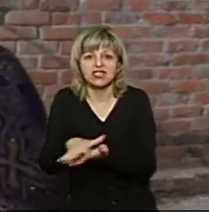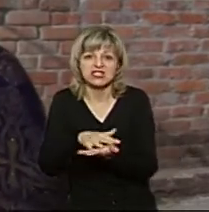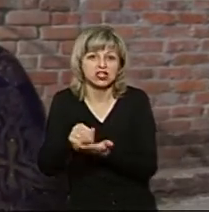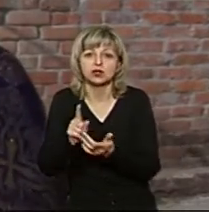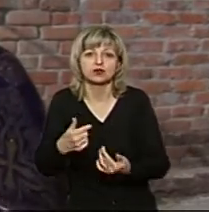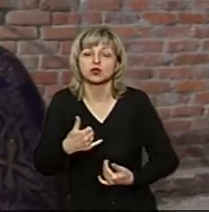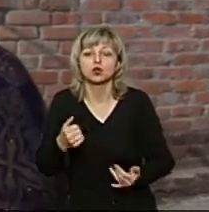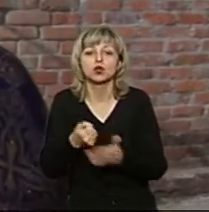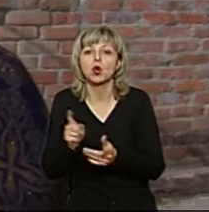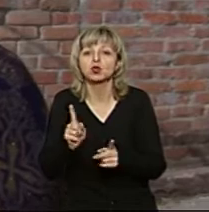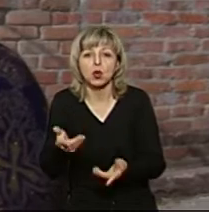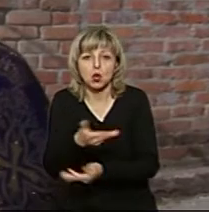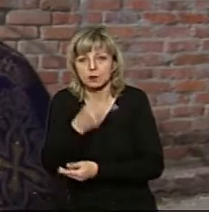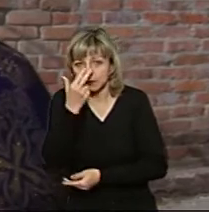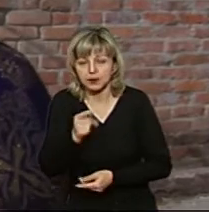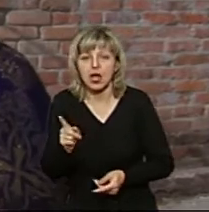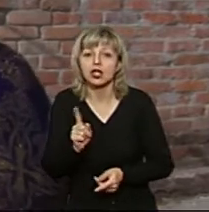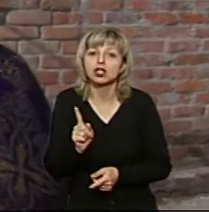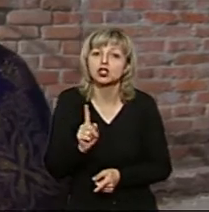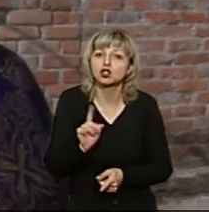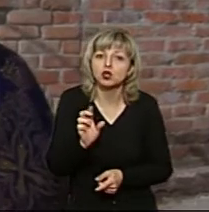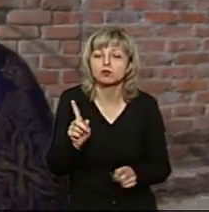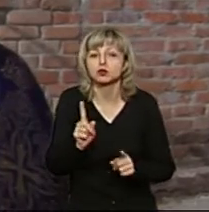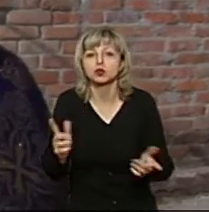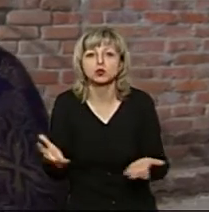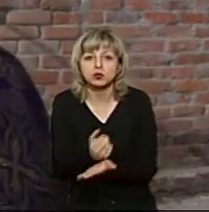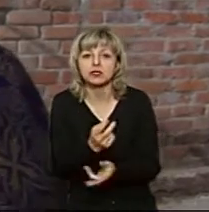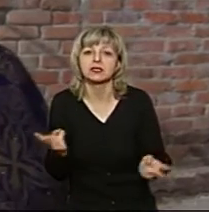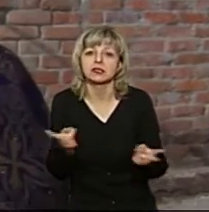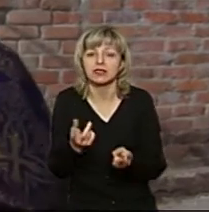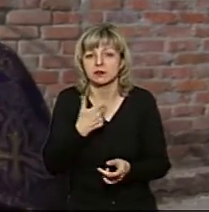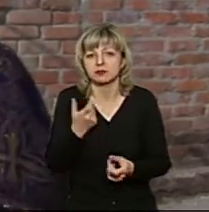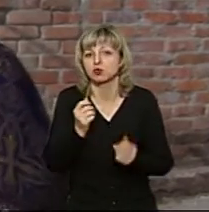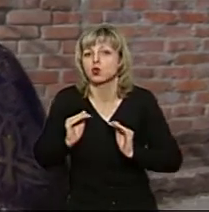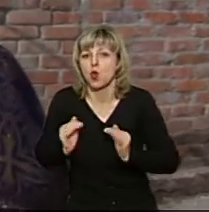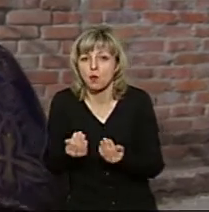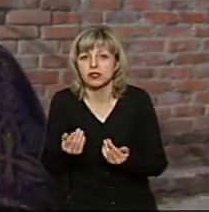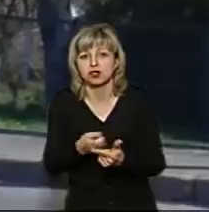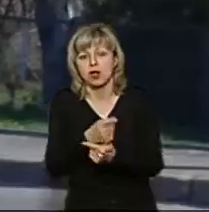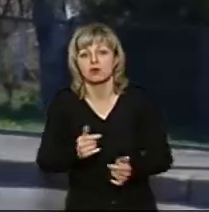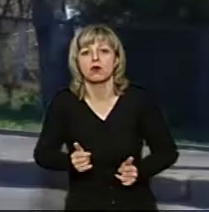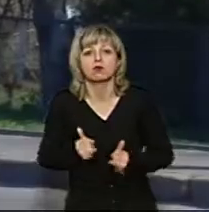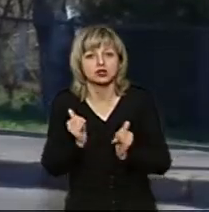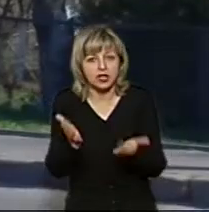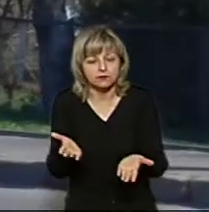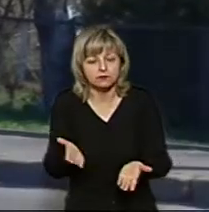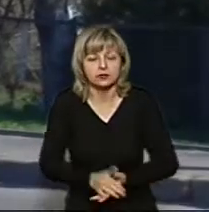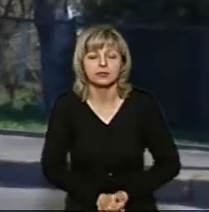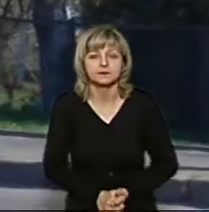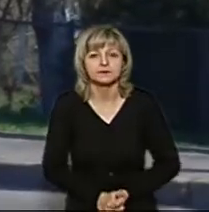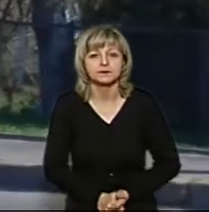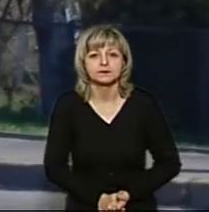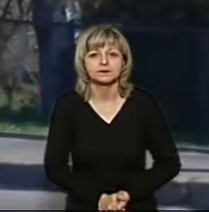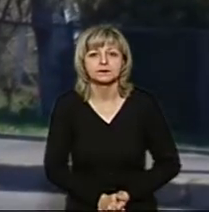Але варто, щоб щось досягнути, варто чимось себе обмежити або пожертвувати». Оксана Кот, Петро